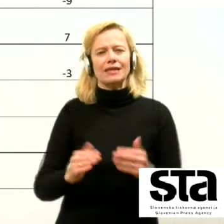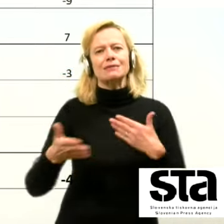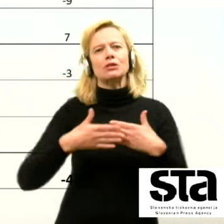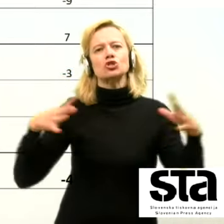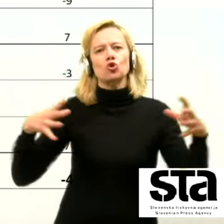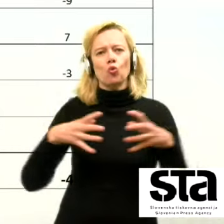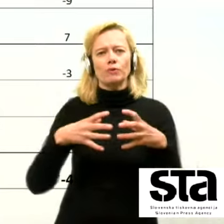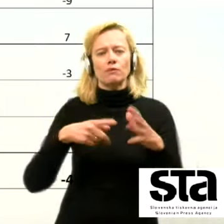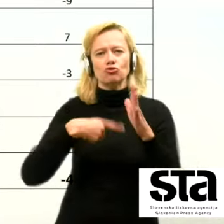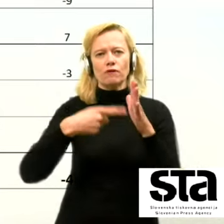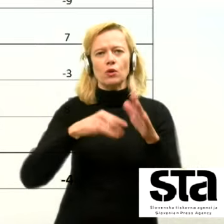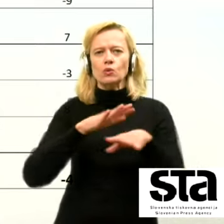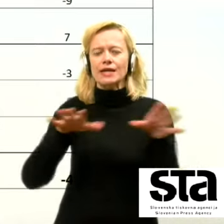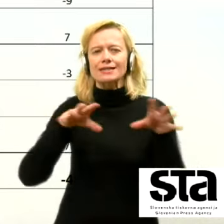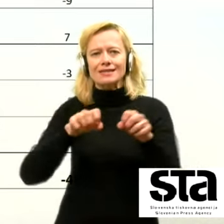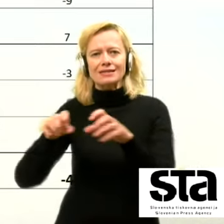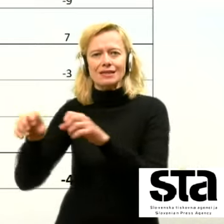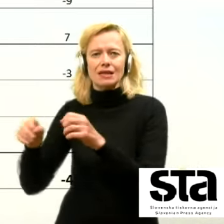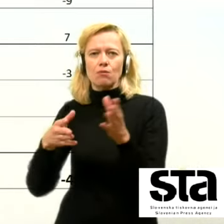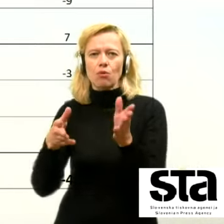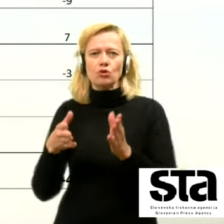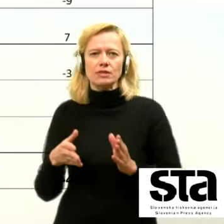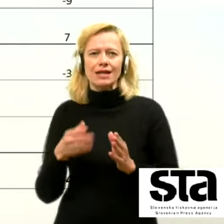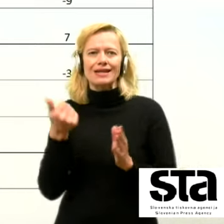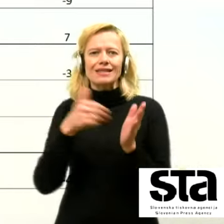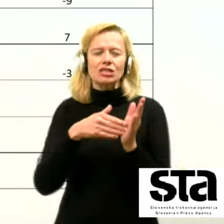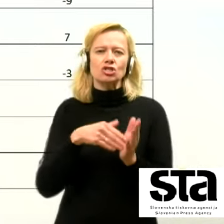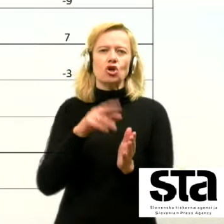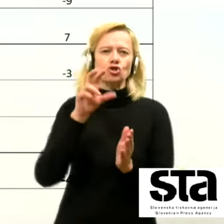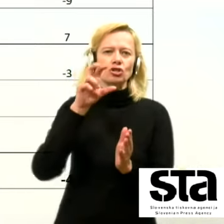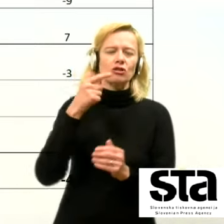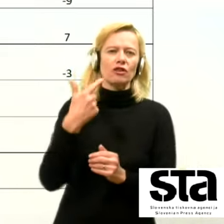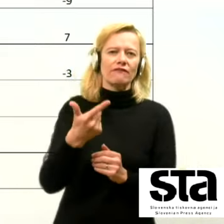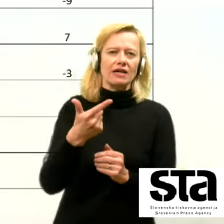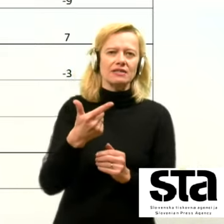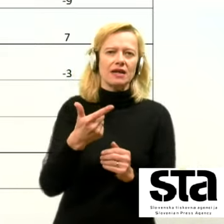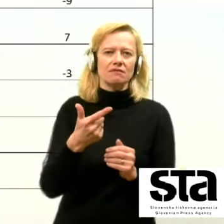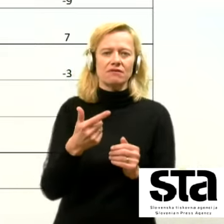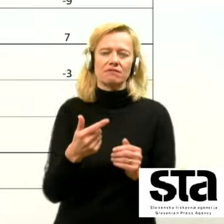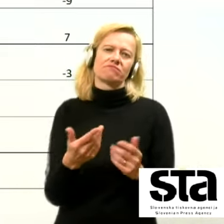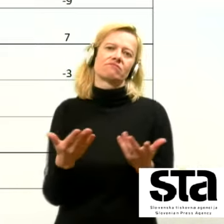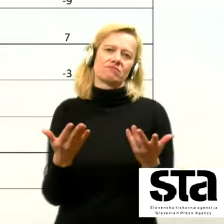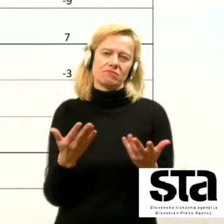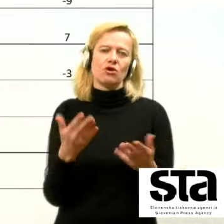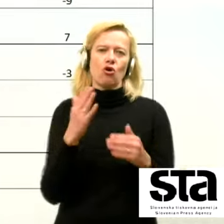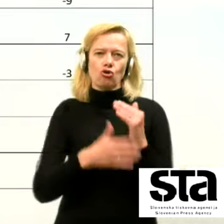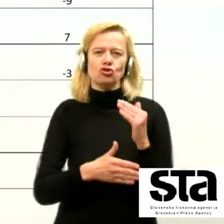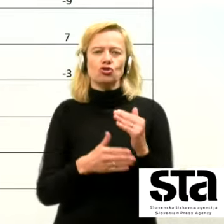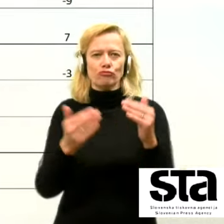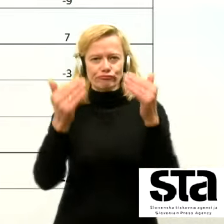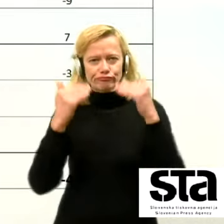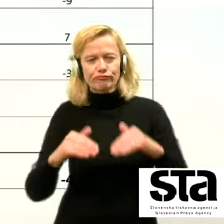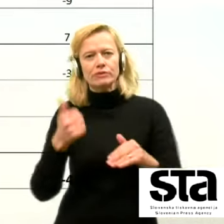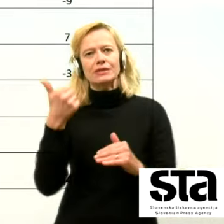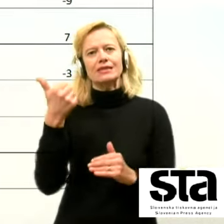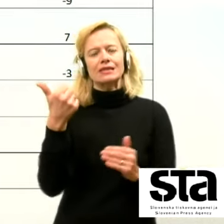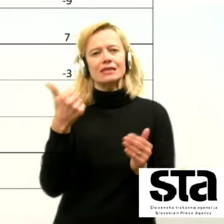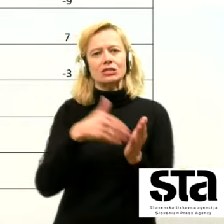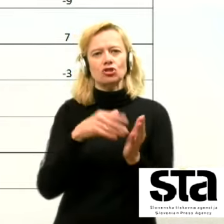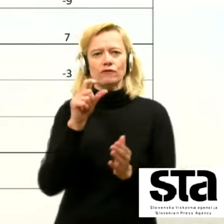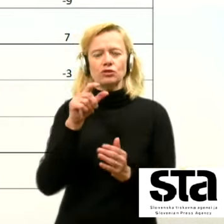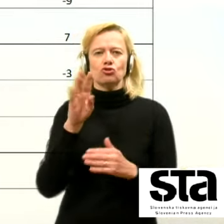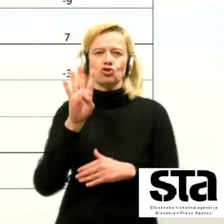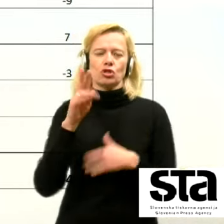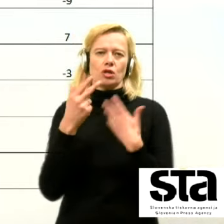številu vseh zasedenjih postelj. iz 1320 smo vendar le zdrsnili na 1284,